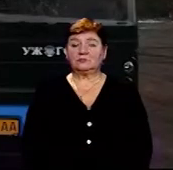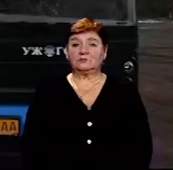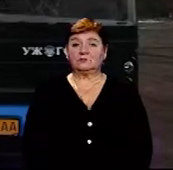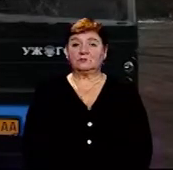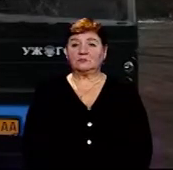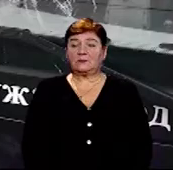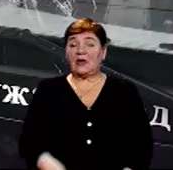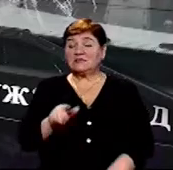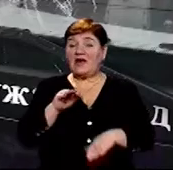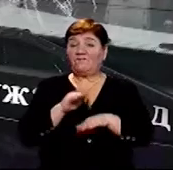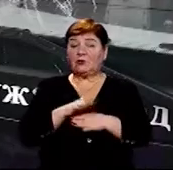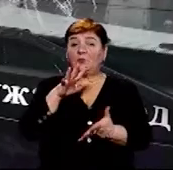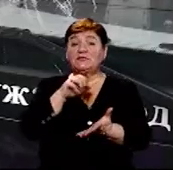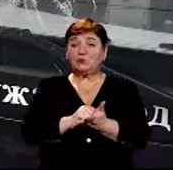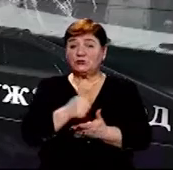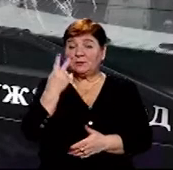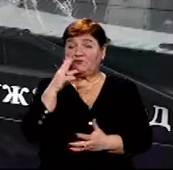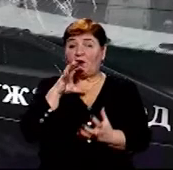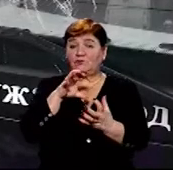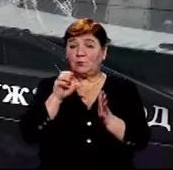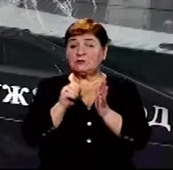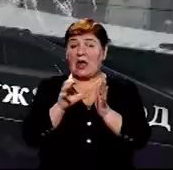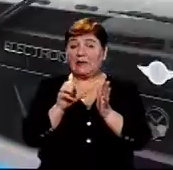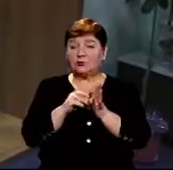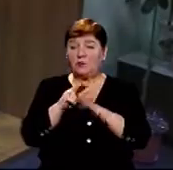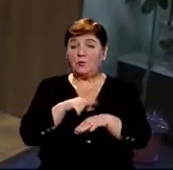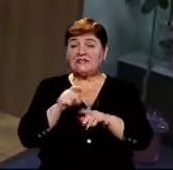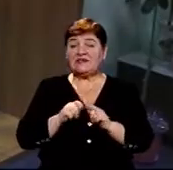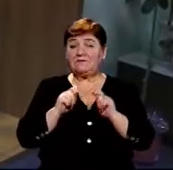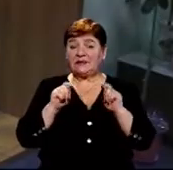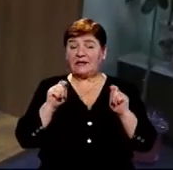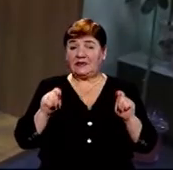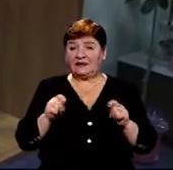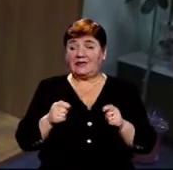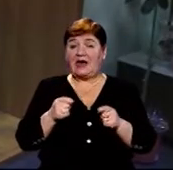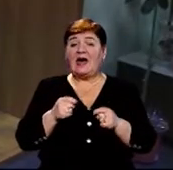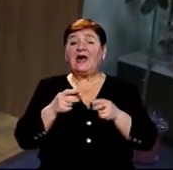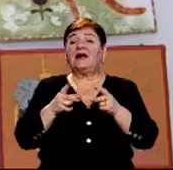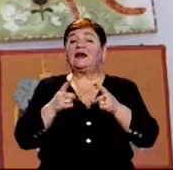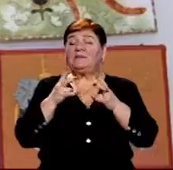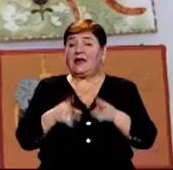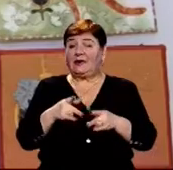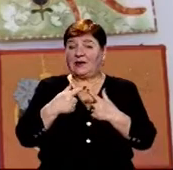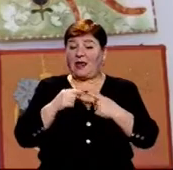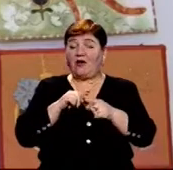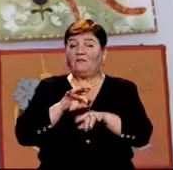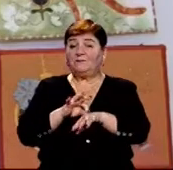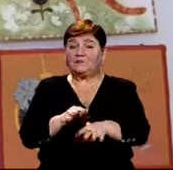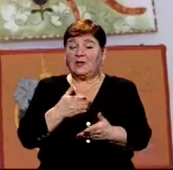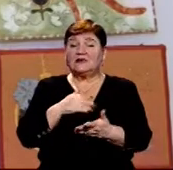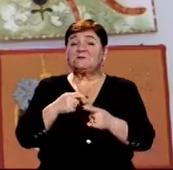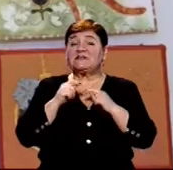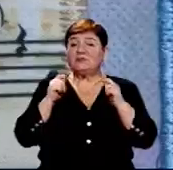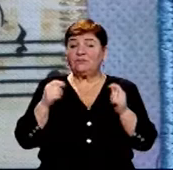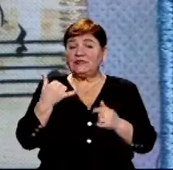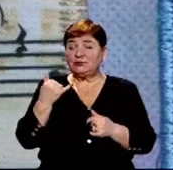За фактом пошкодження двох автобусів «Електрон» поліція відкрила кримінальне провадження. Понад 150 клаптикових листівок з текстилю презентували